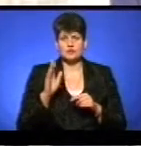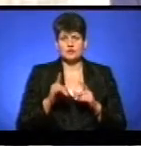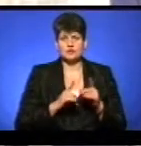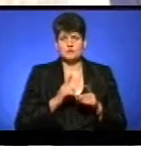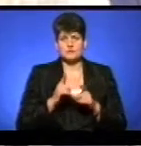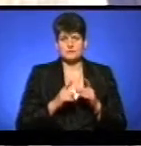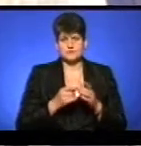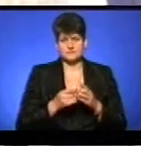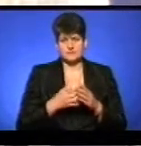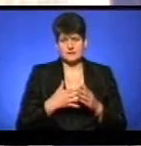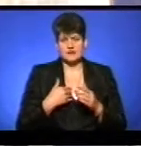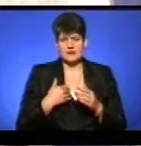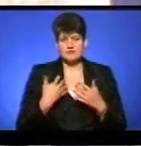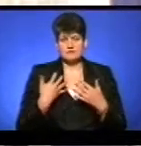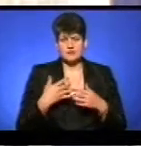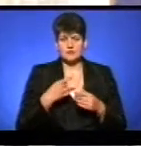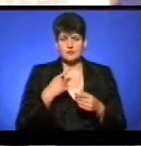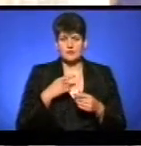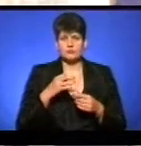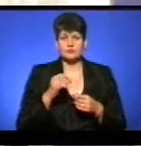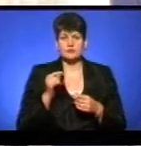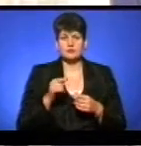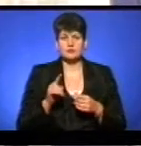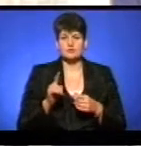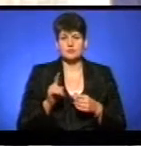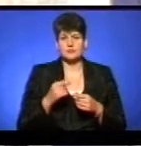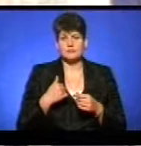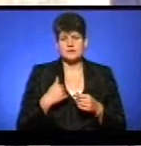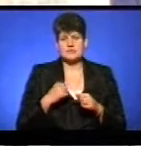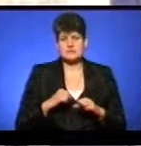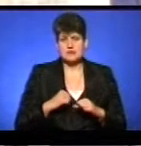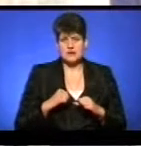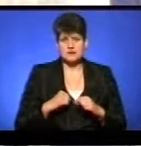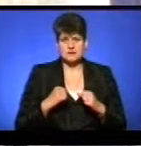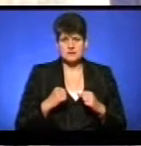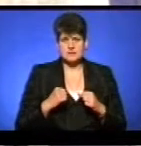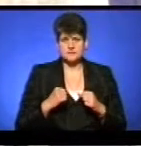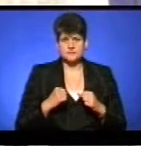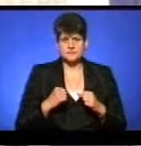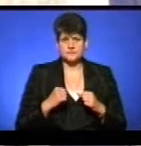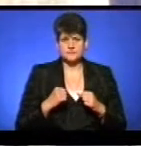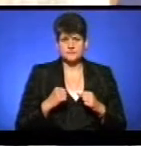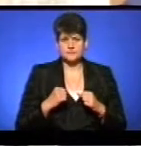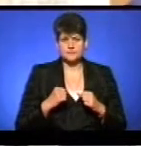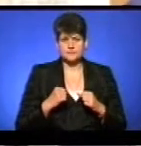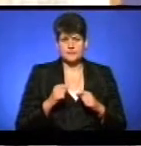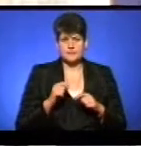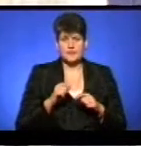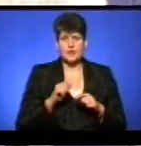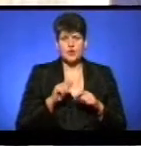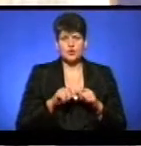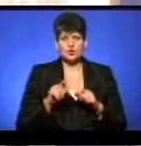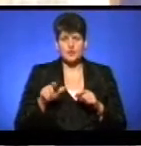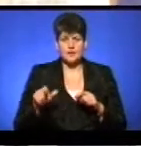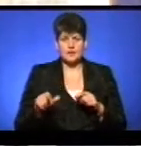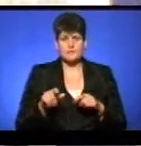тарифу. Я вже наголошував про те, що в нам ми старалися і контролерами, і